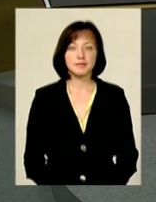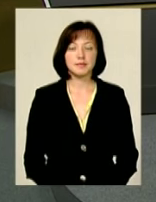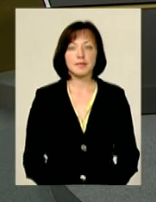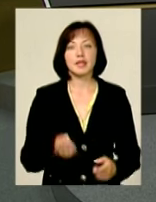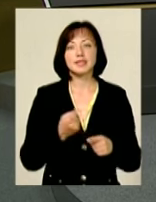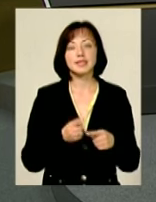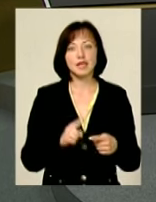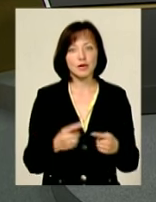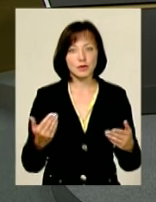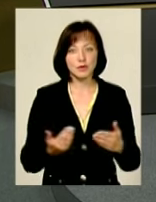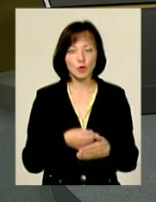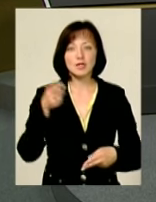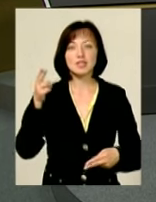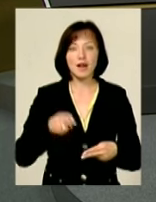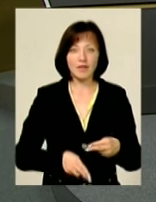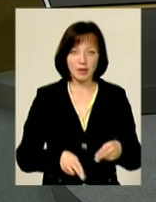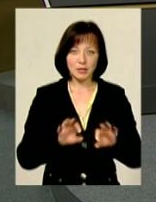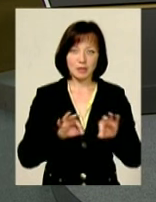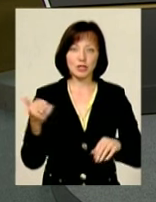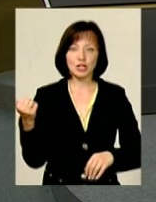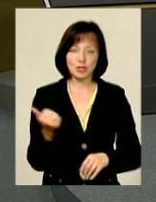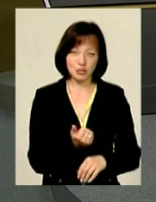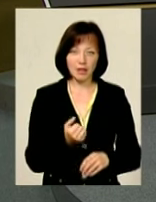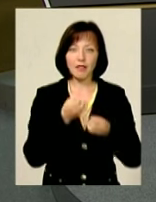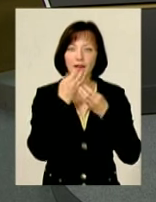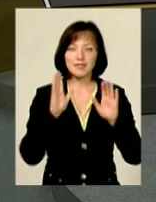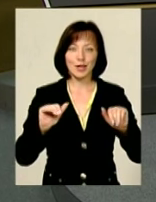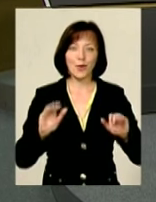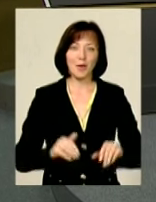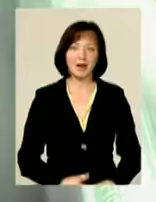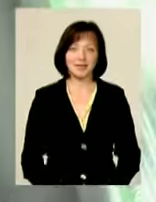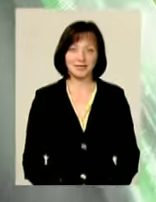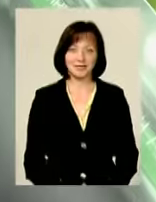Цією інформацією ми завершуємо «Панораму тиждень». На все добре!